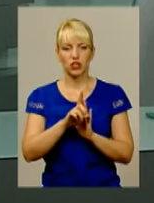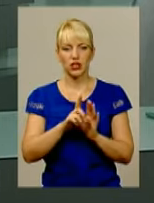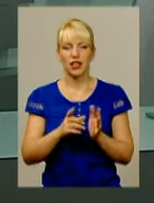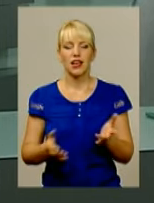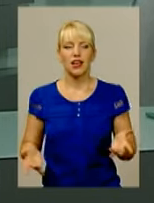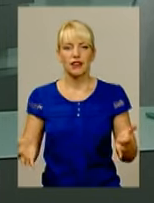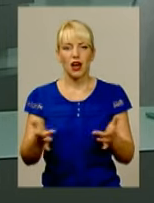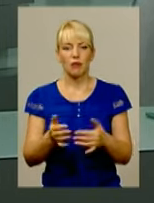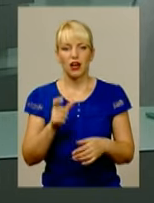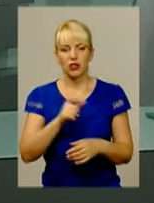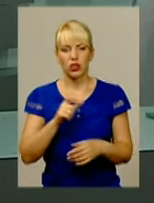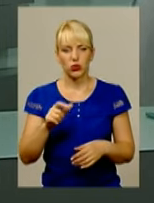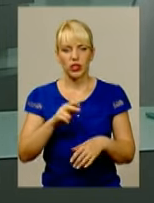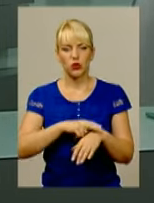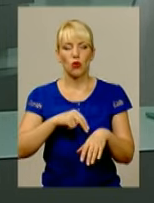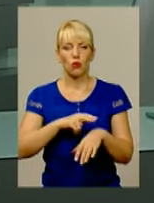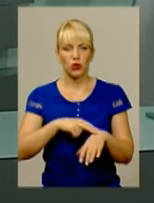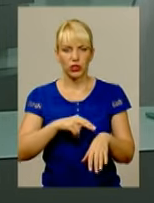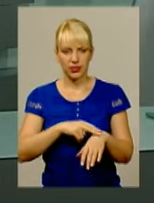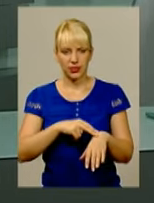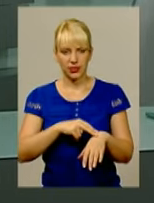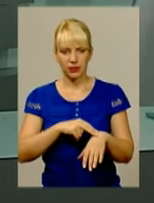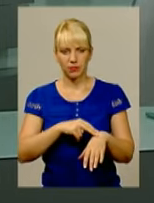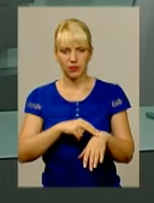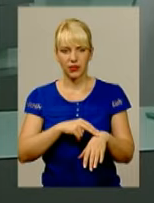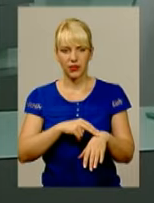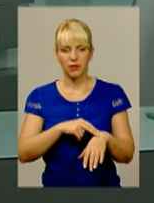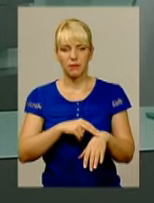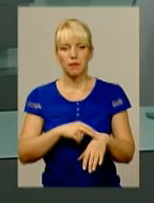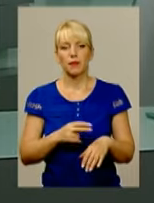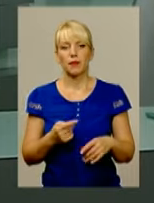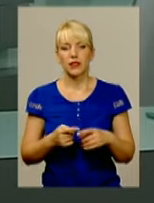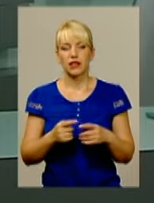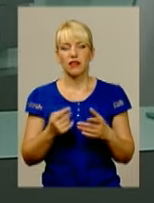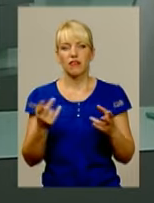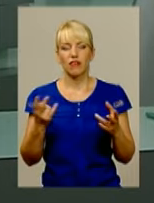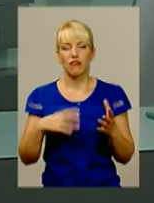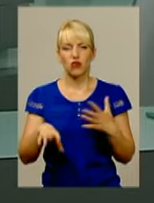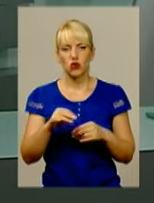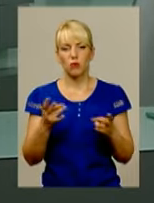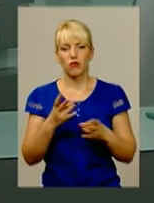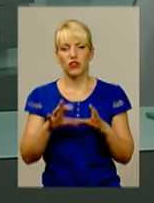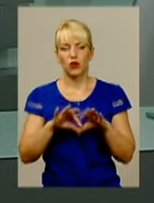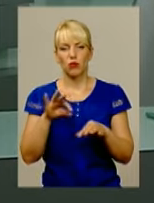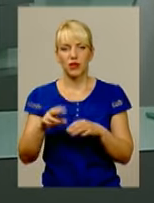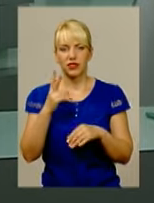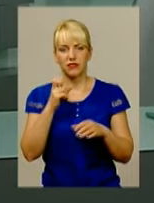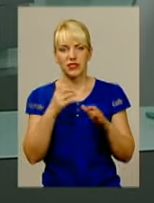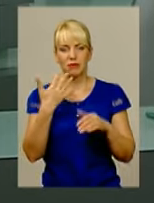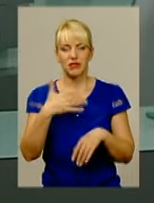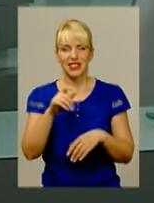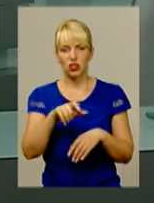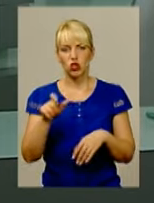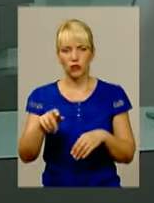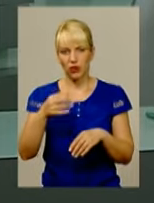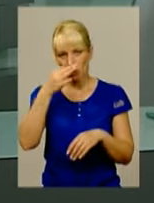людей до патрульної служби. Патрульної поліції. Всього мають відбирати 250 таких полісменів. І, скажіть,